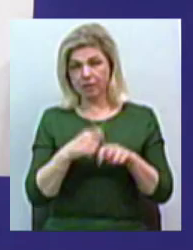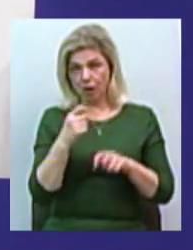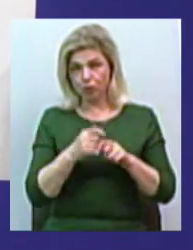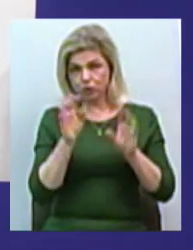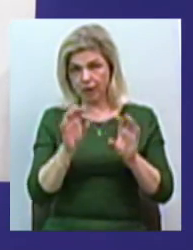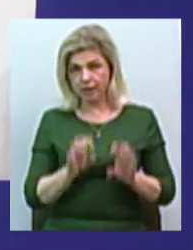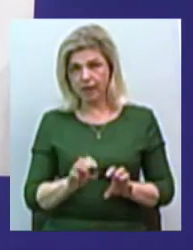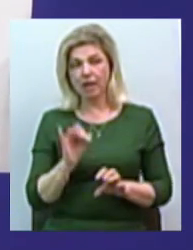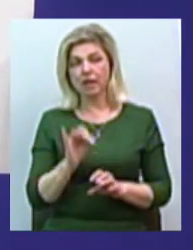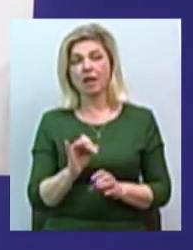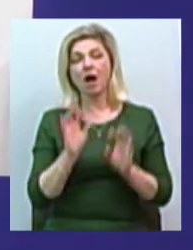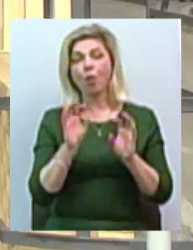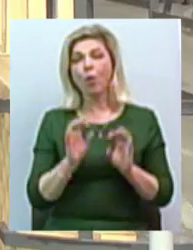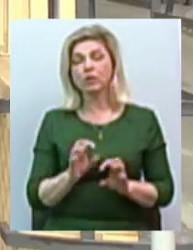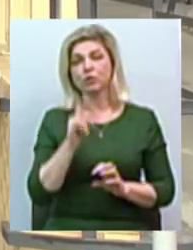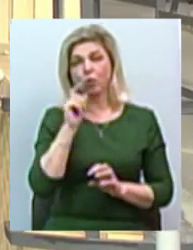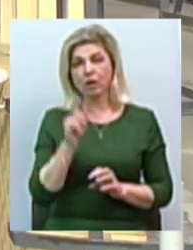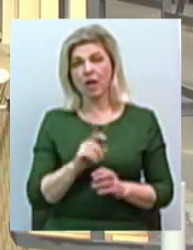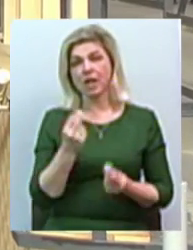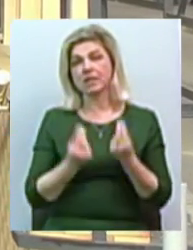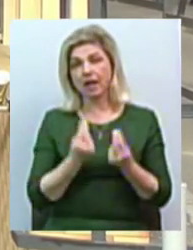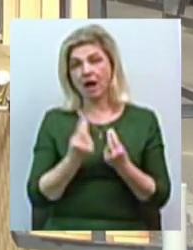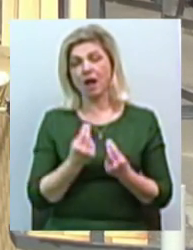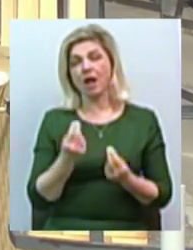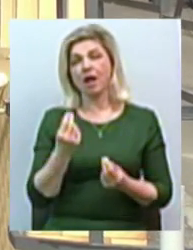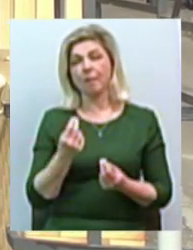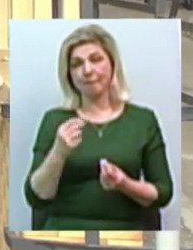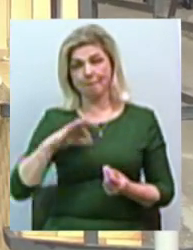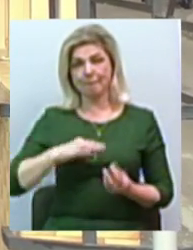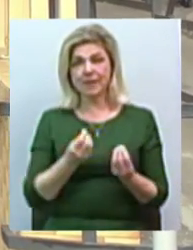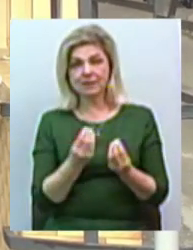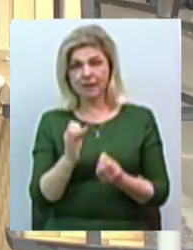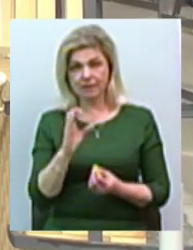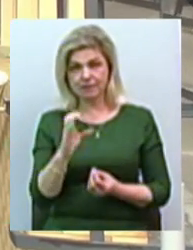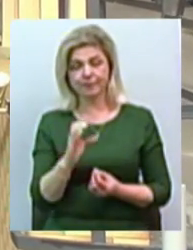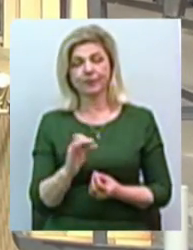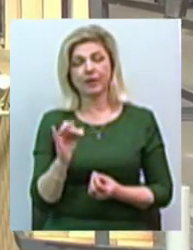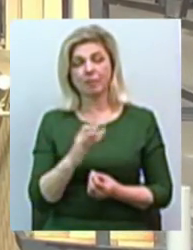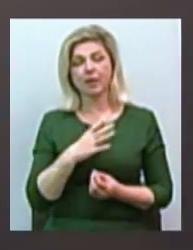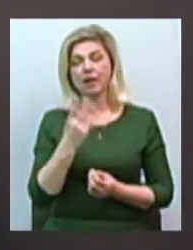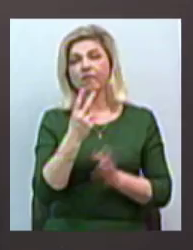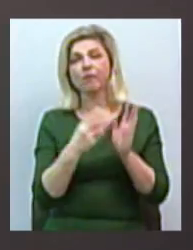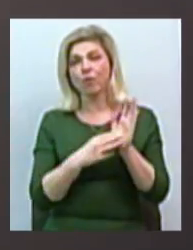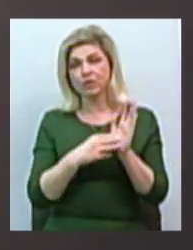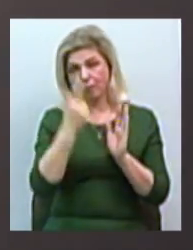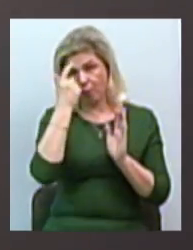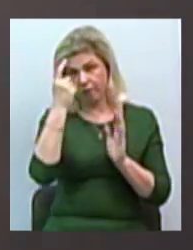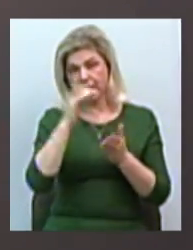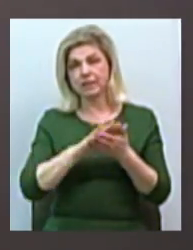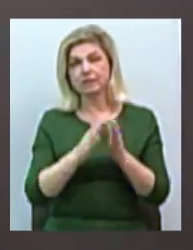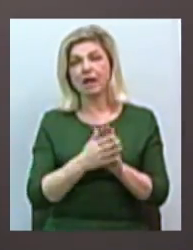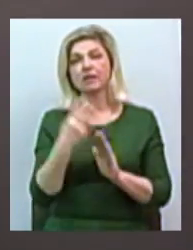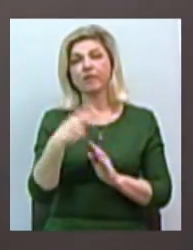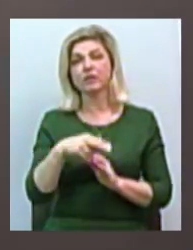Кримінального кодексу України з заняття гральним бізнесом. До журналу Єдиного обліку внесли 38 повідомень. Станом на 20 грудня